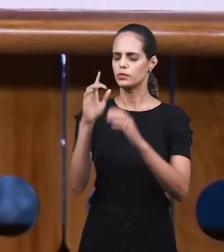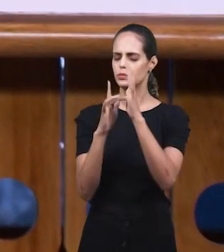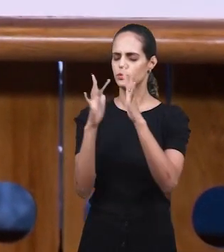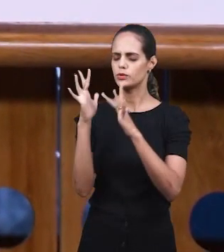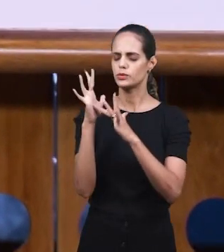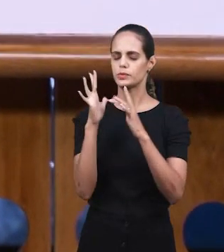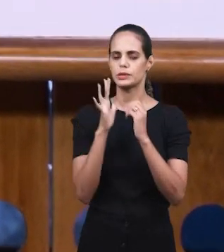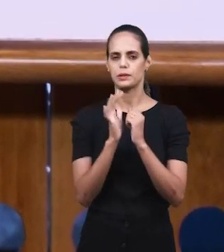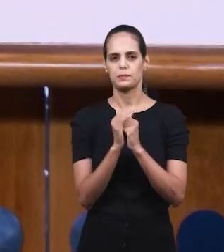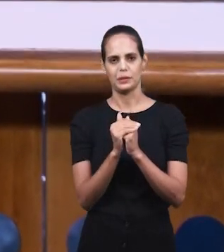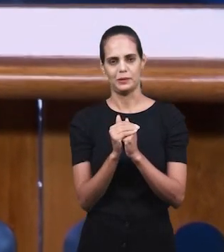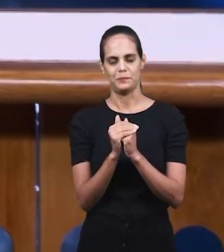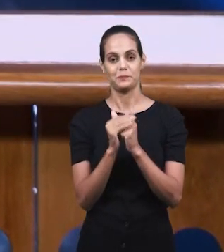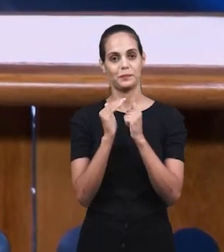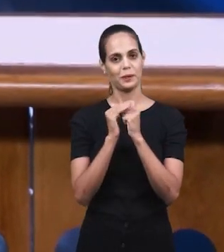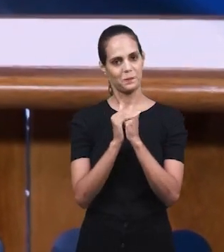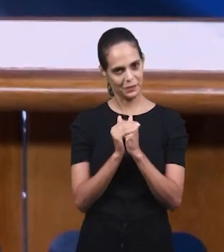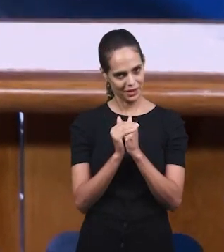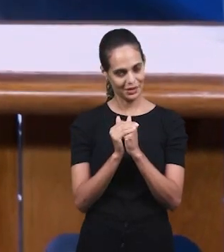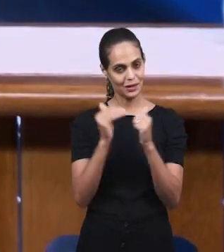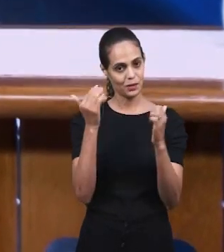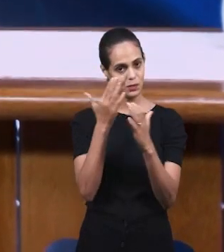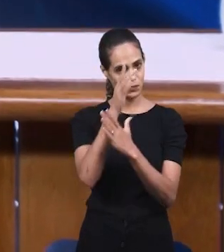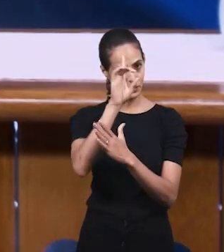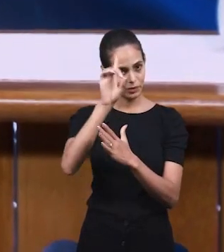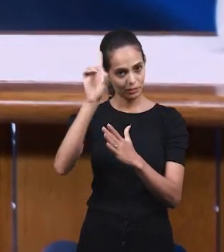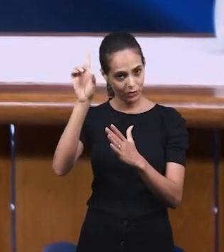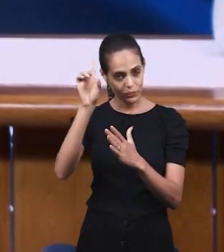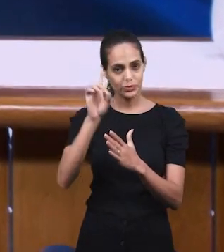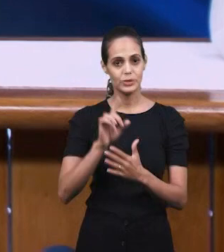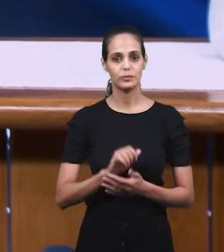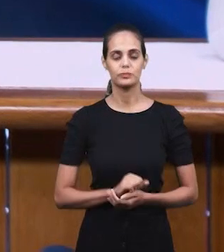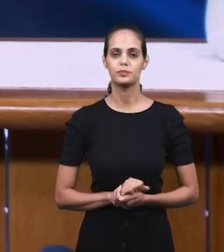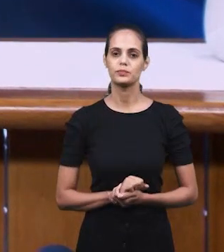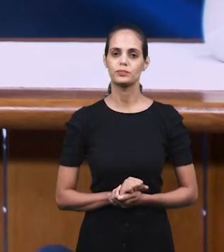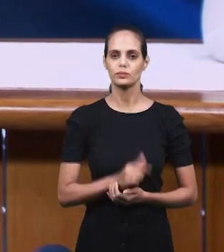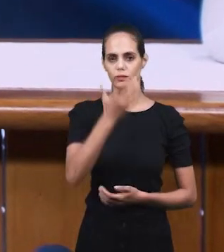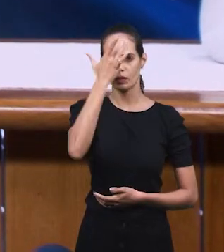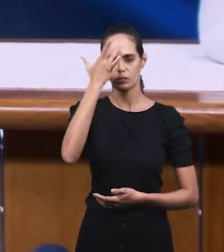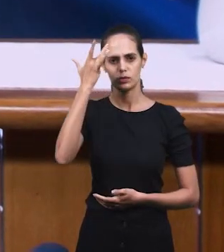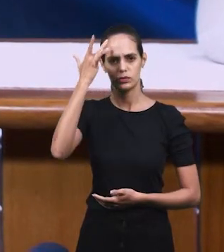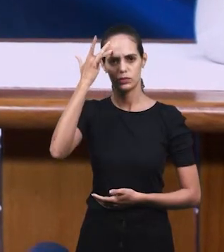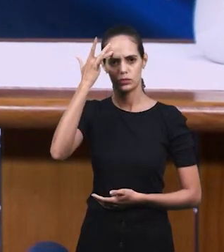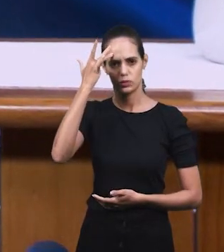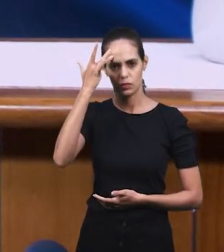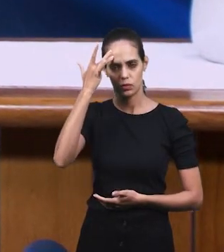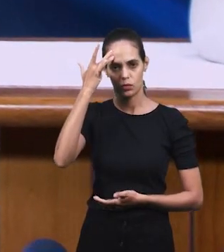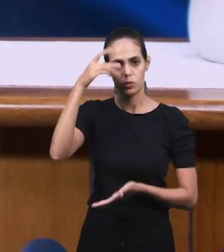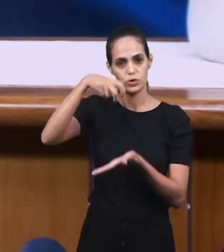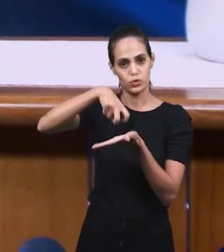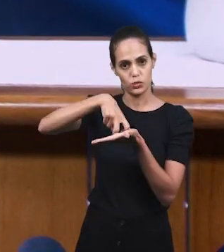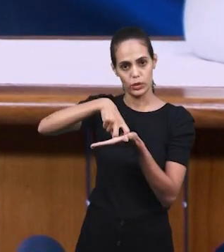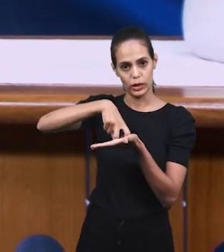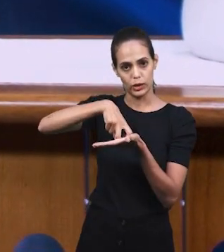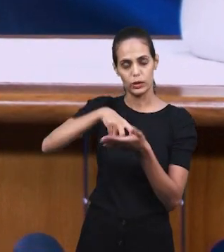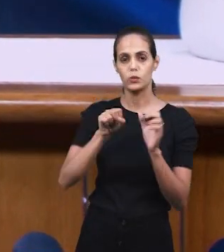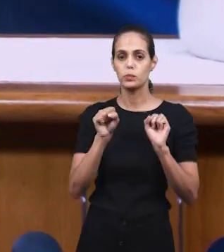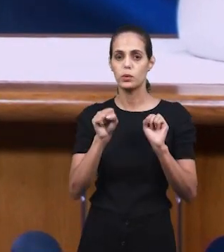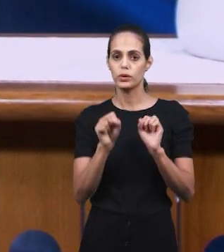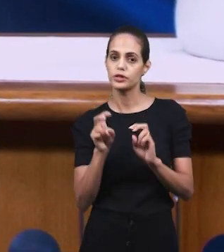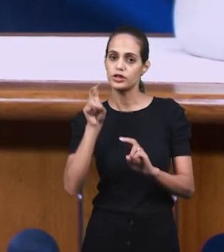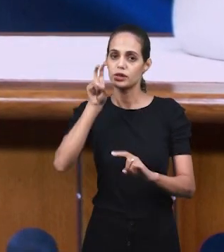Слава Господу. Аминь. Те, кто стоял на коленях, сестры, можете